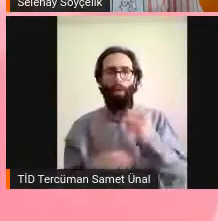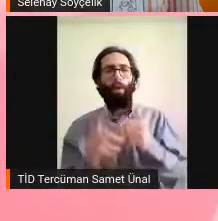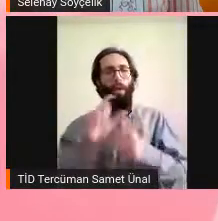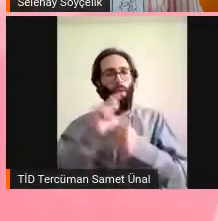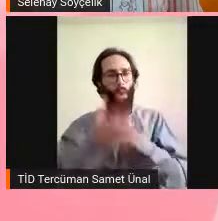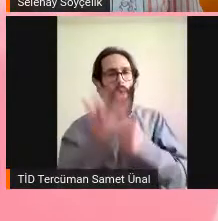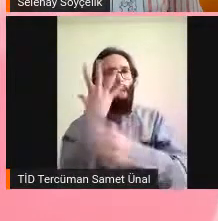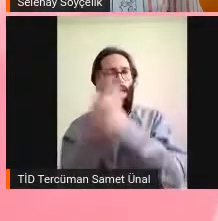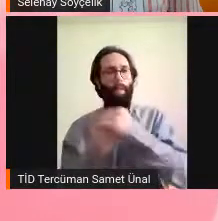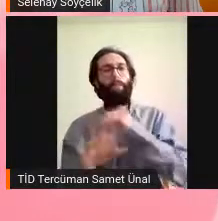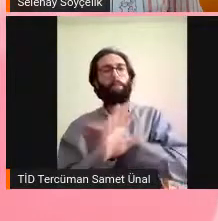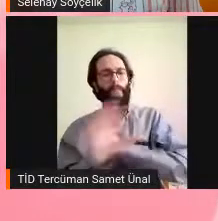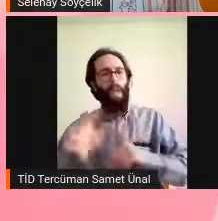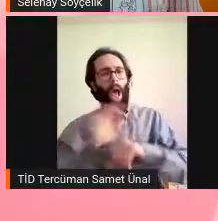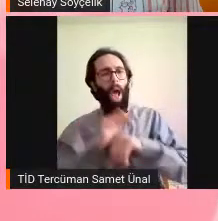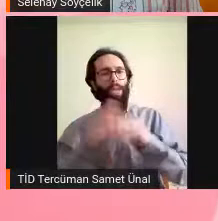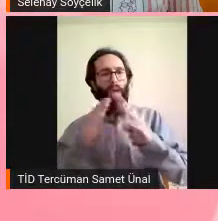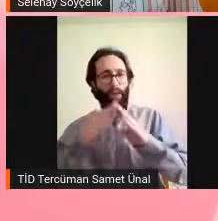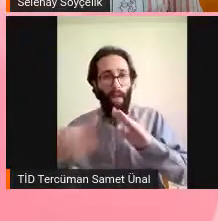Hani neyi takip edeceksin?